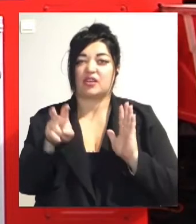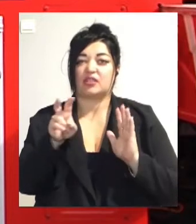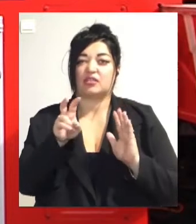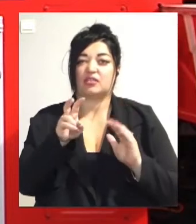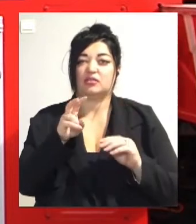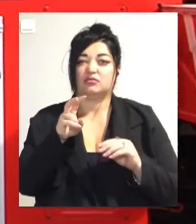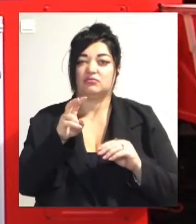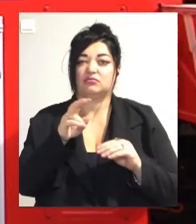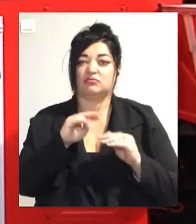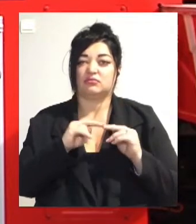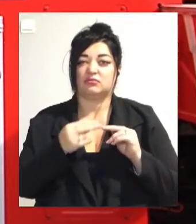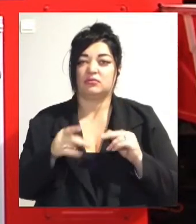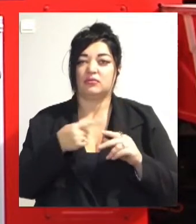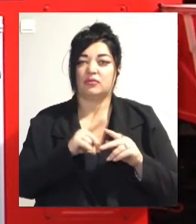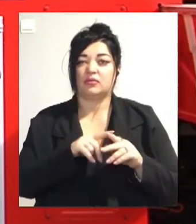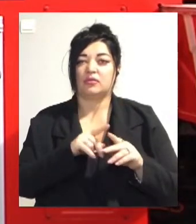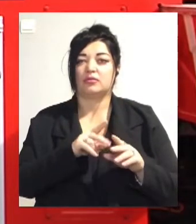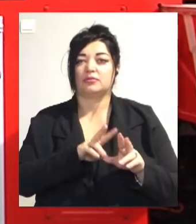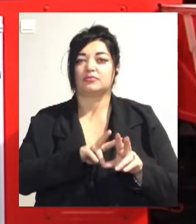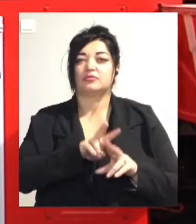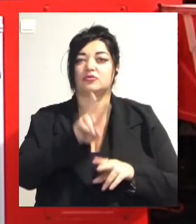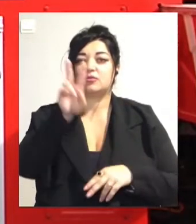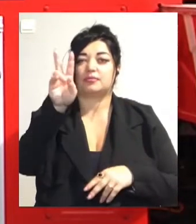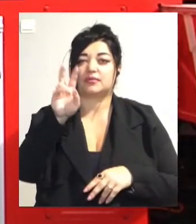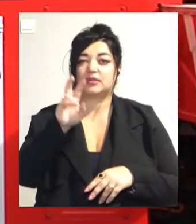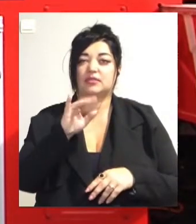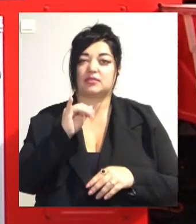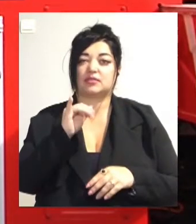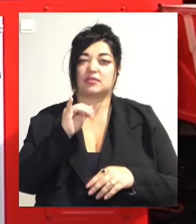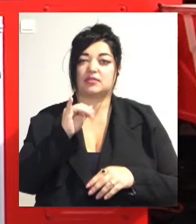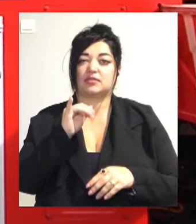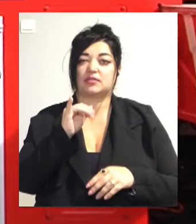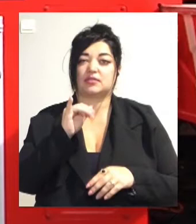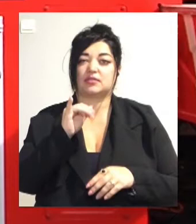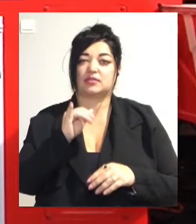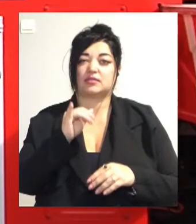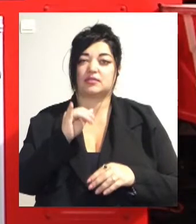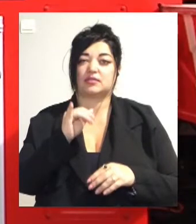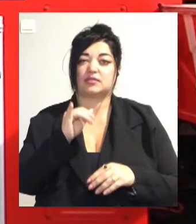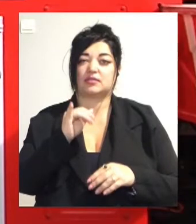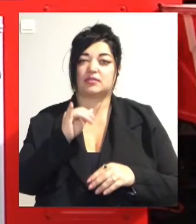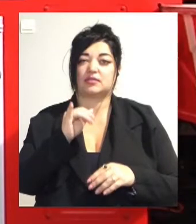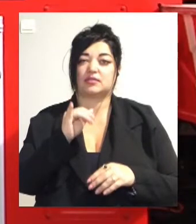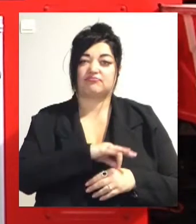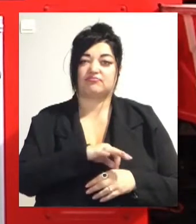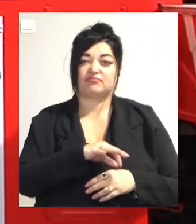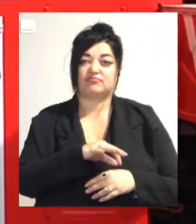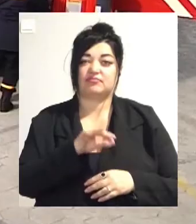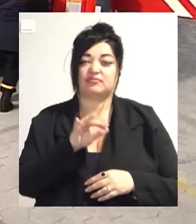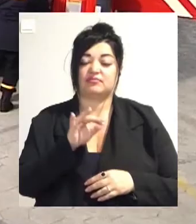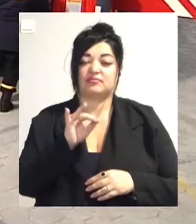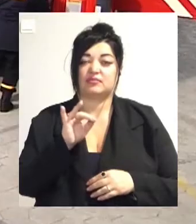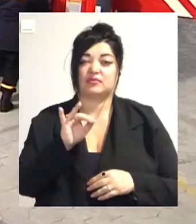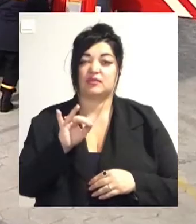По автодробині евакували господарку квартирі і за допомогою насілок винесли ще одного пострадалого чоловіка з восьмого